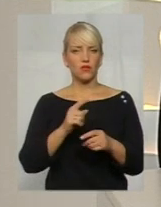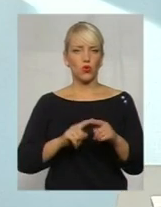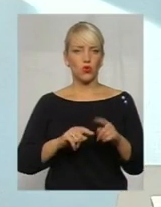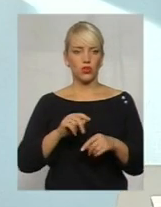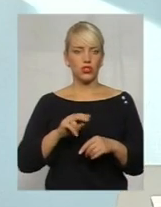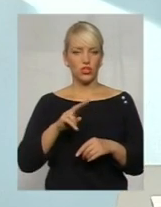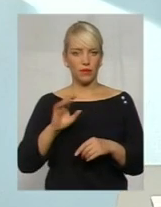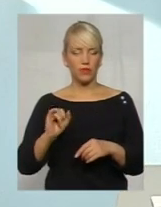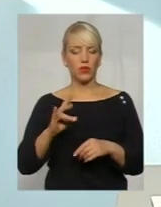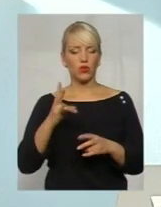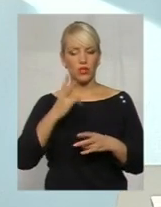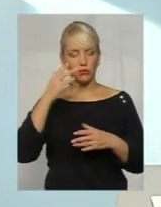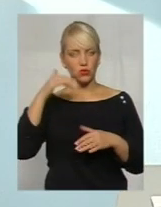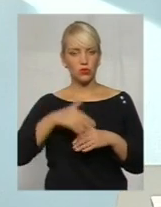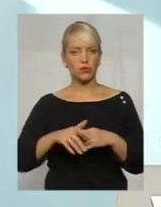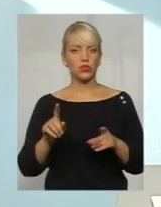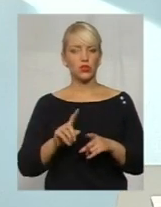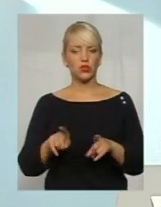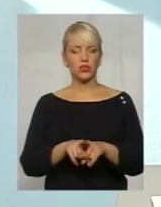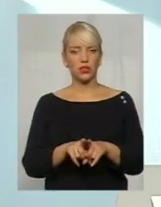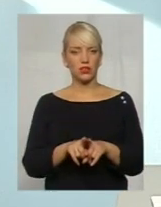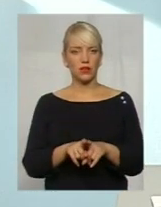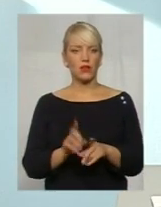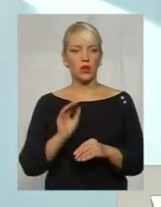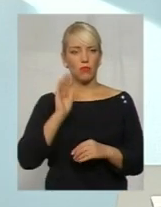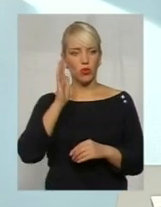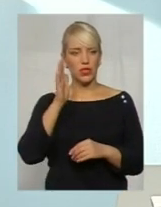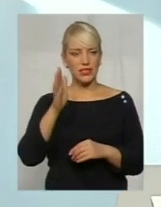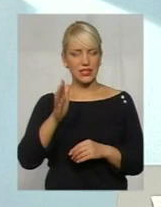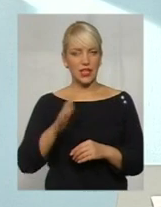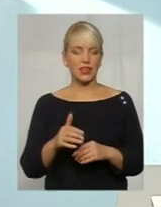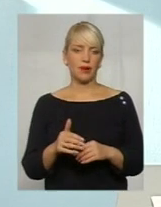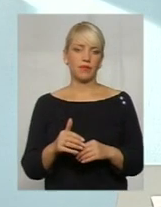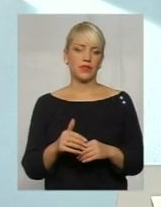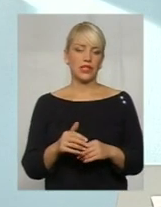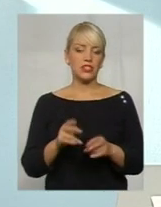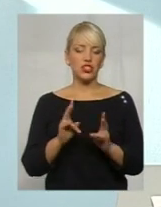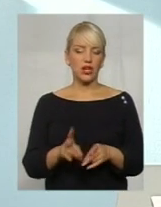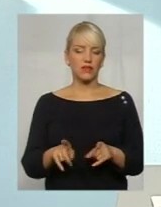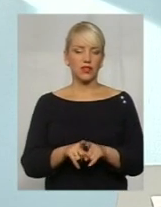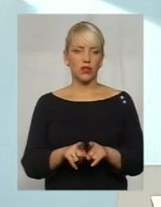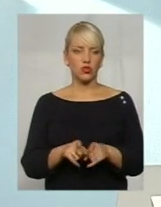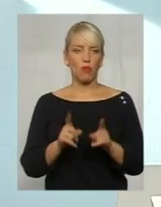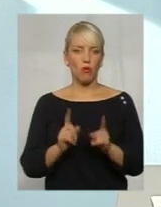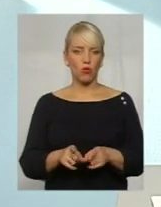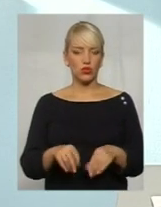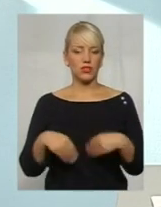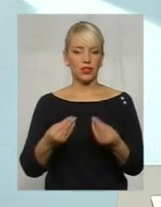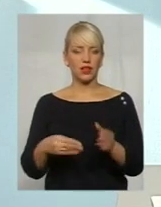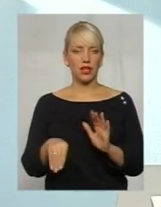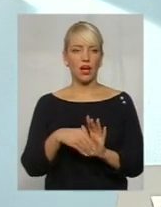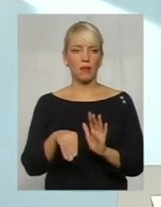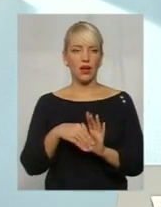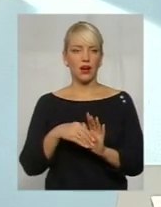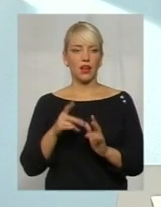що таким чином потенційна жертва погоджується також дати хабаря і